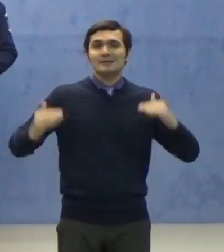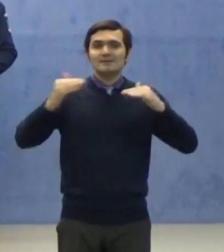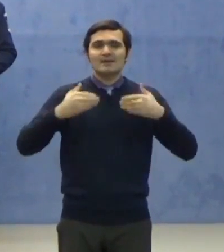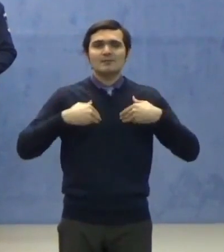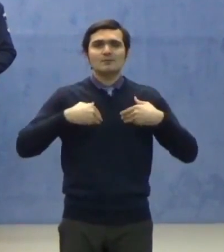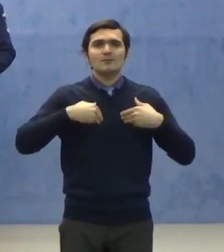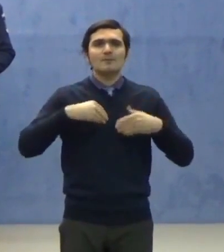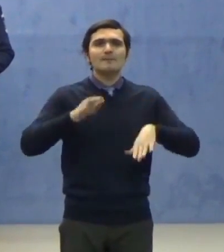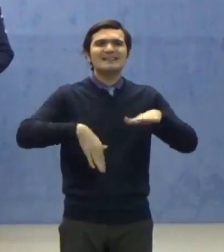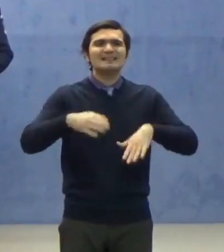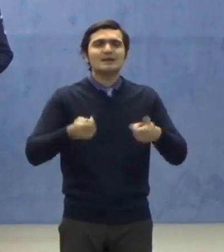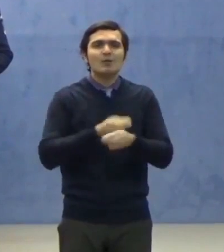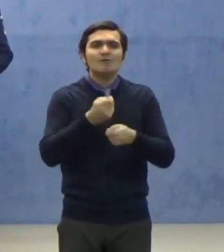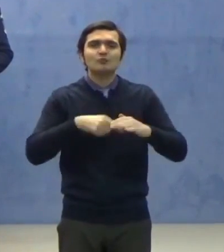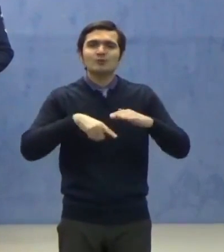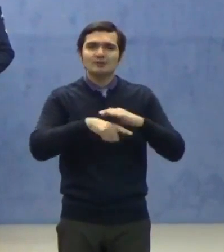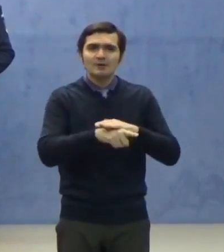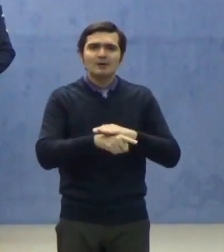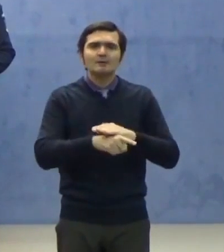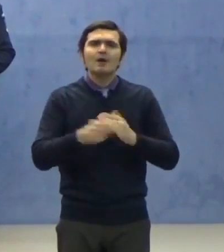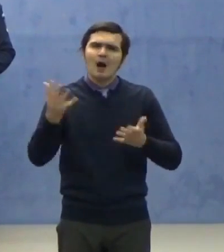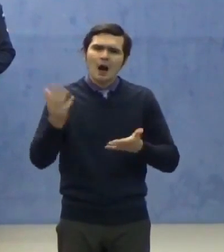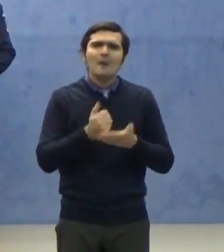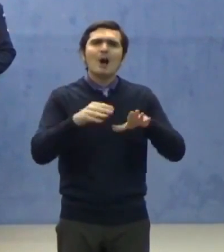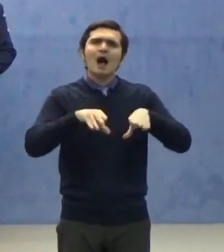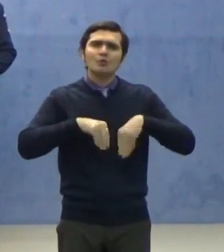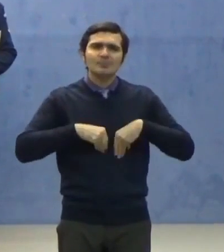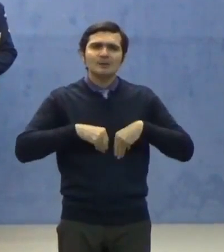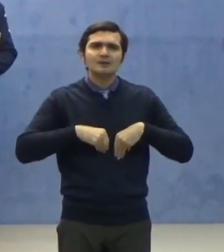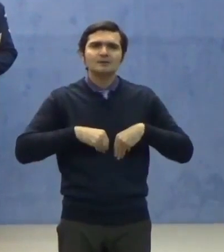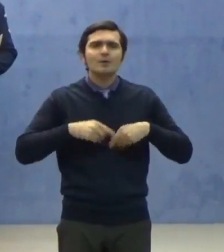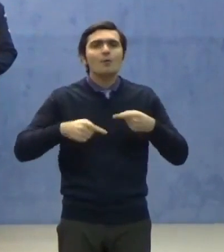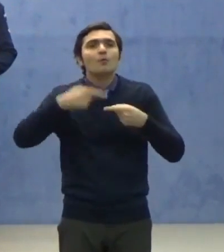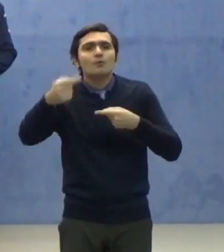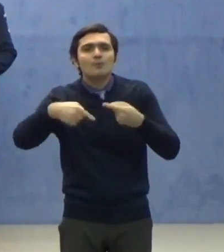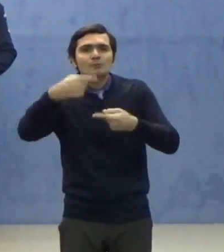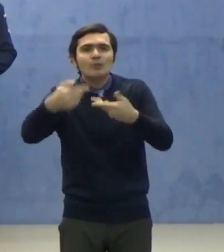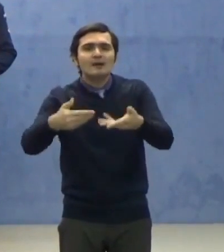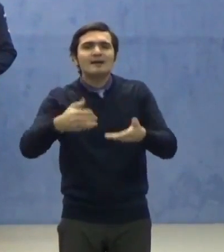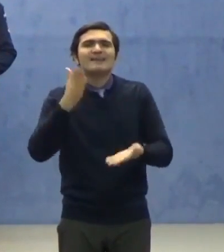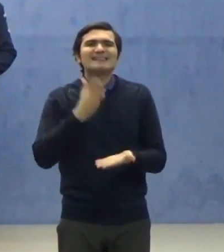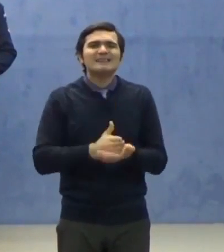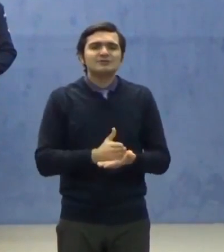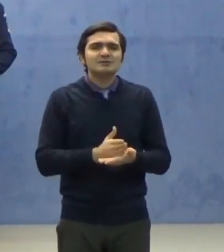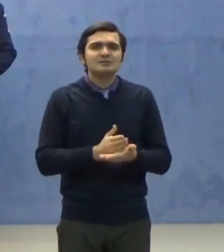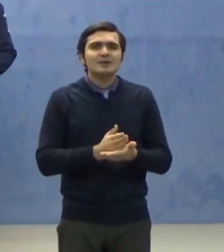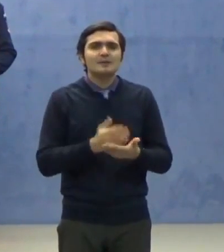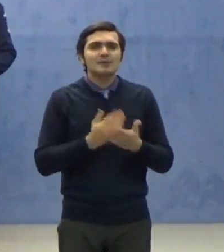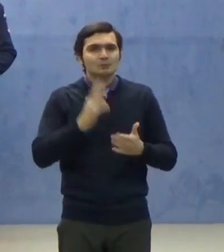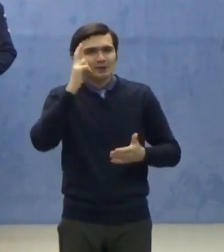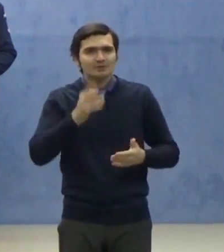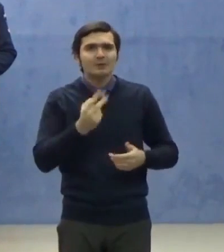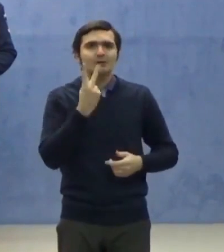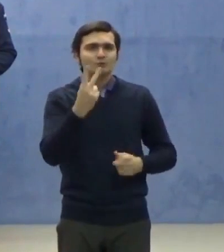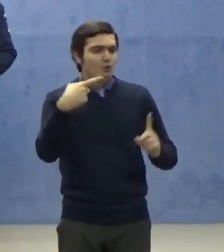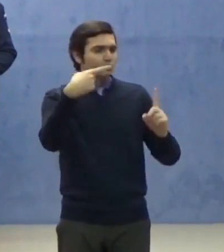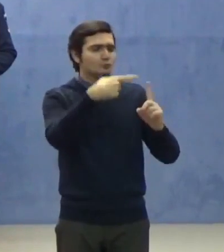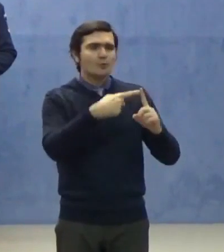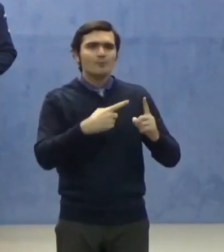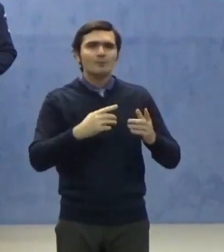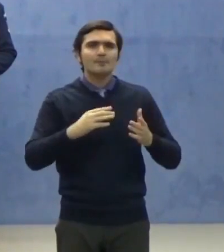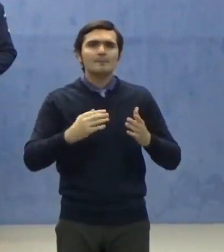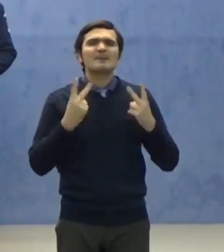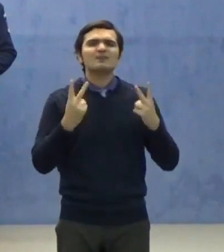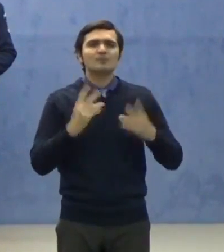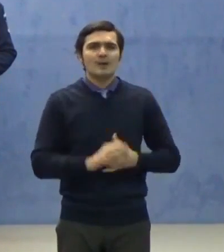Interne, au fost adoptate următoarele decizii, ținând cont de două obiective majore. Unu,